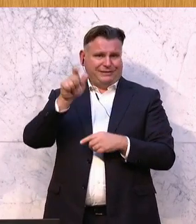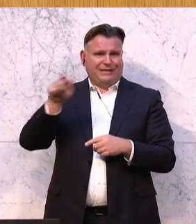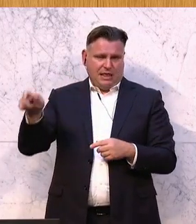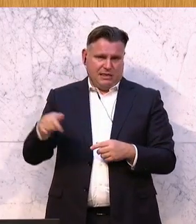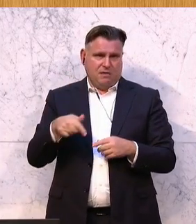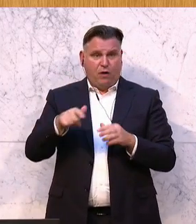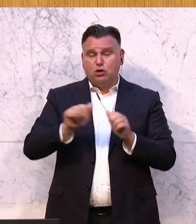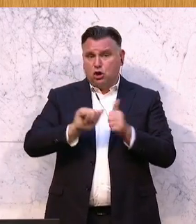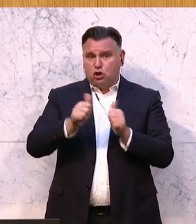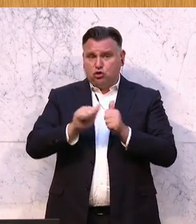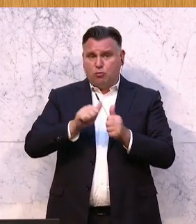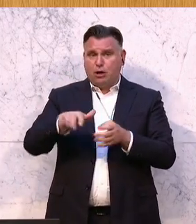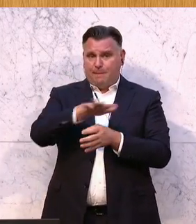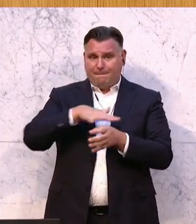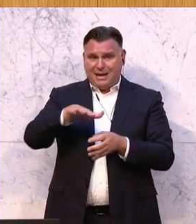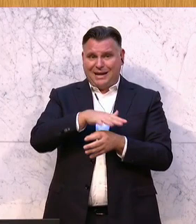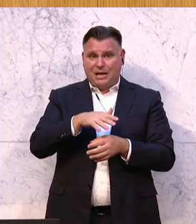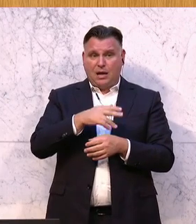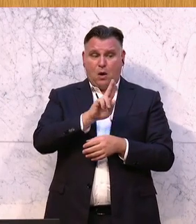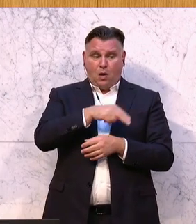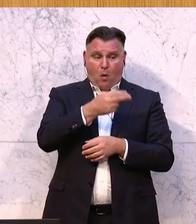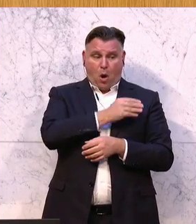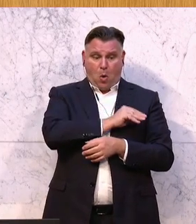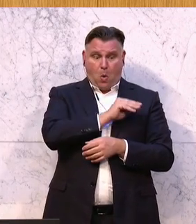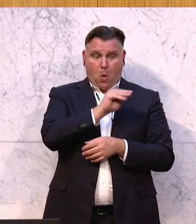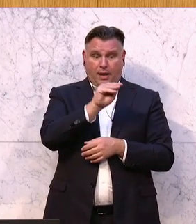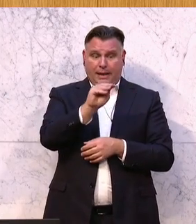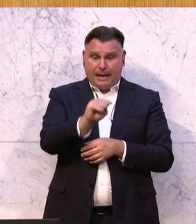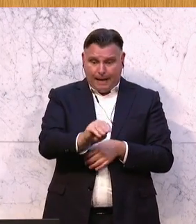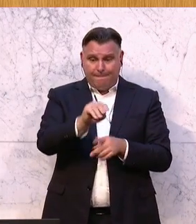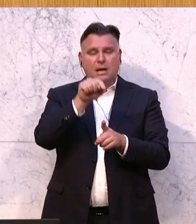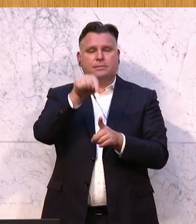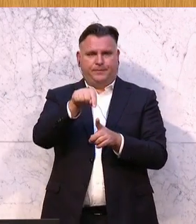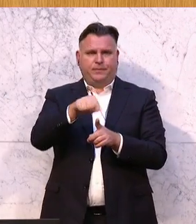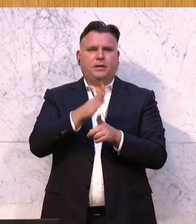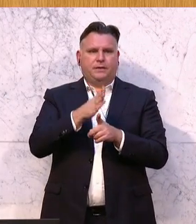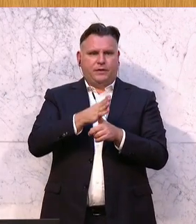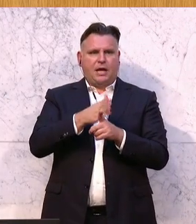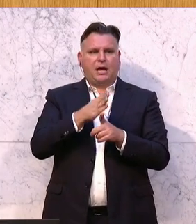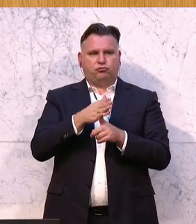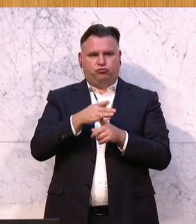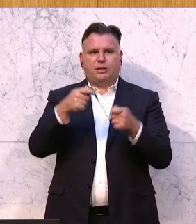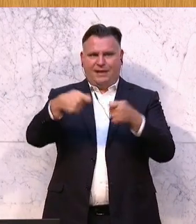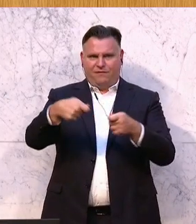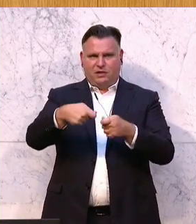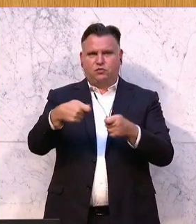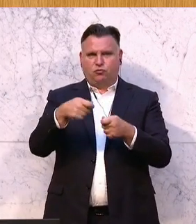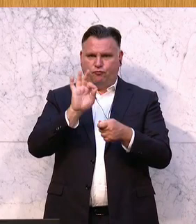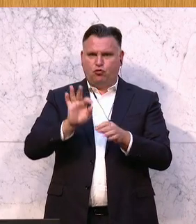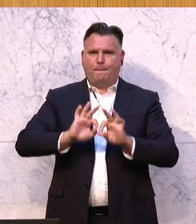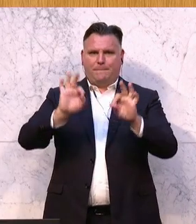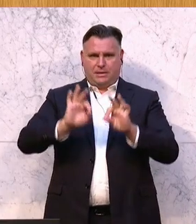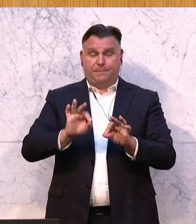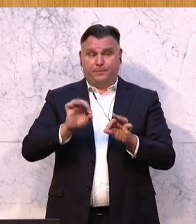Denn hier im Sport ist es tatsächlich so, jeder Euro, der hier investiert wird, ist ein Euro einer Investition in die Exzellenz.